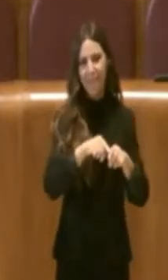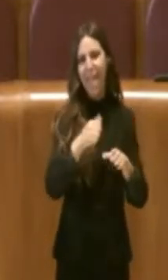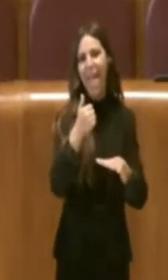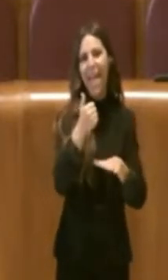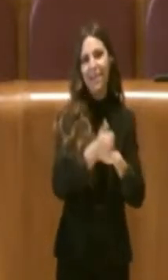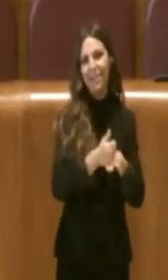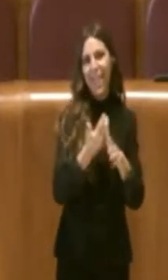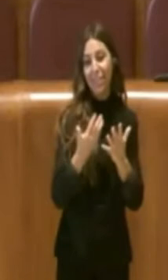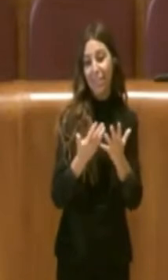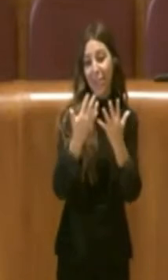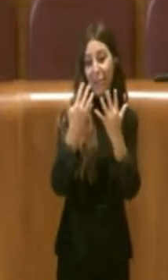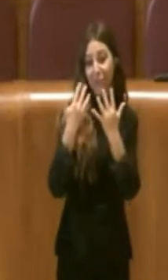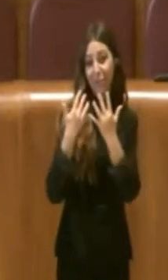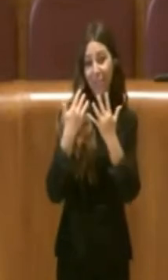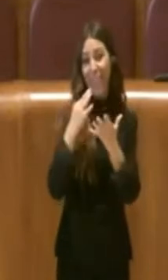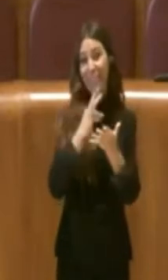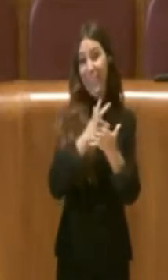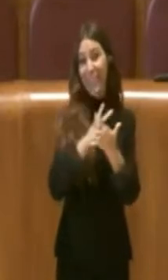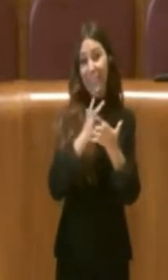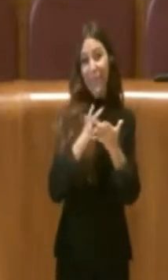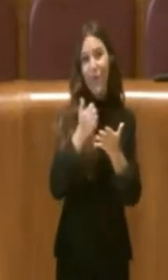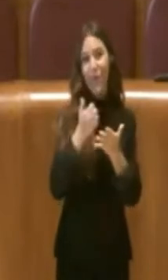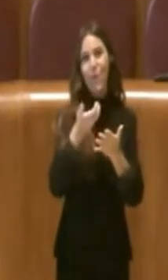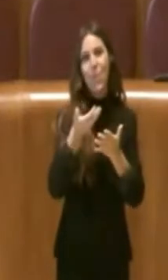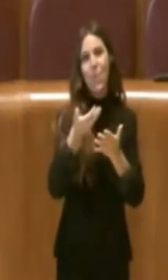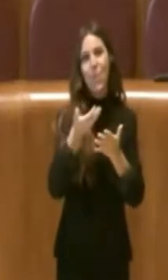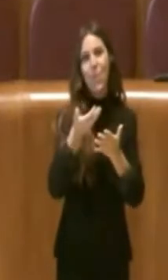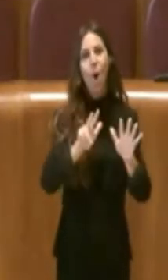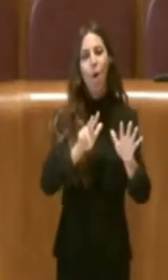numero 8 del 2011.